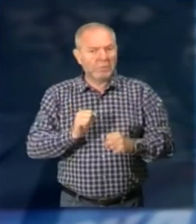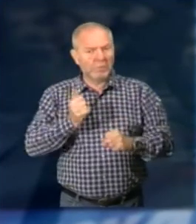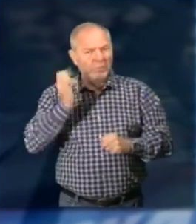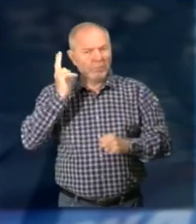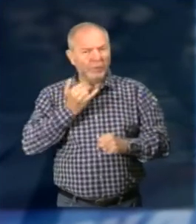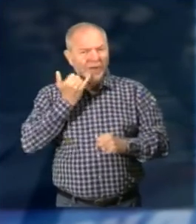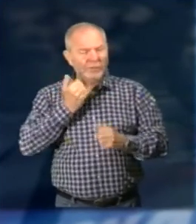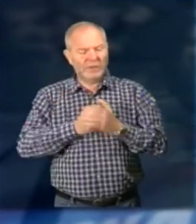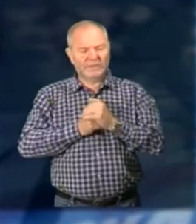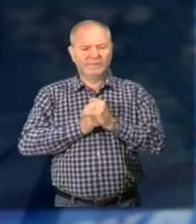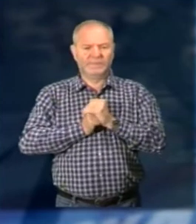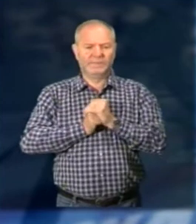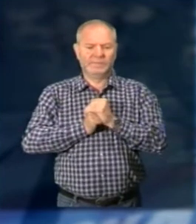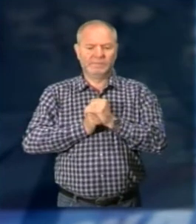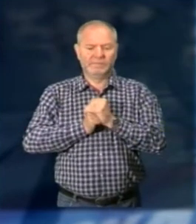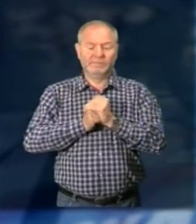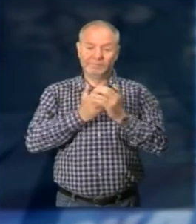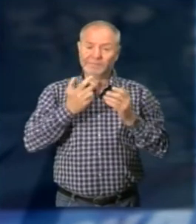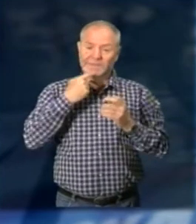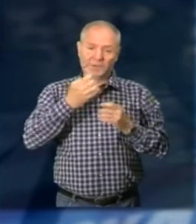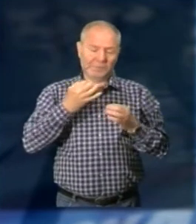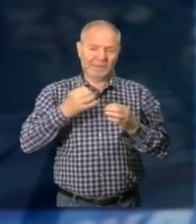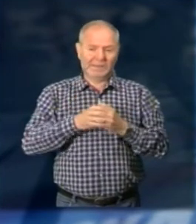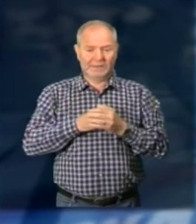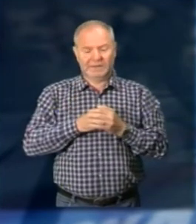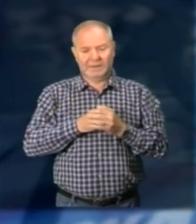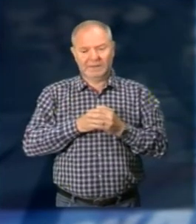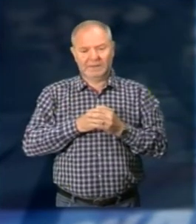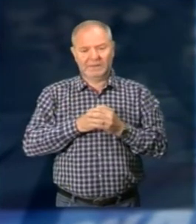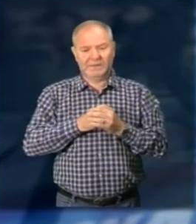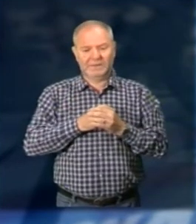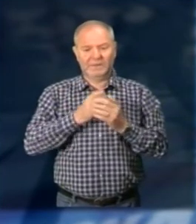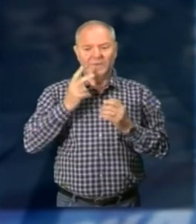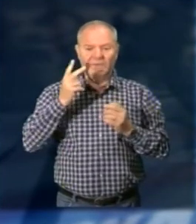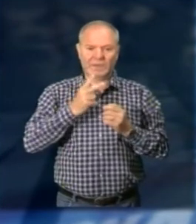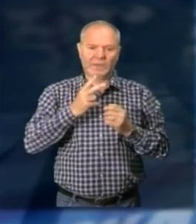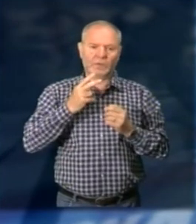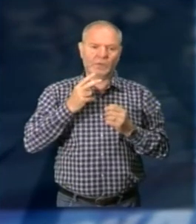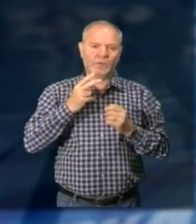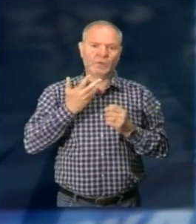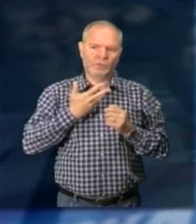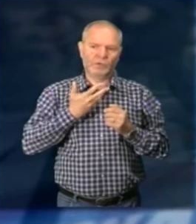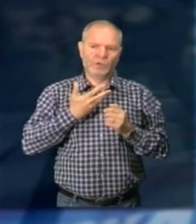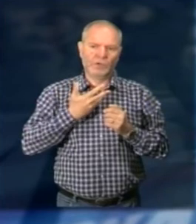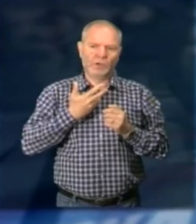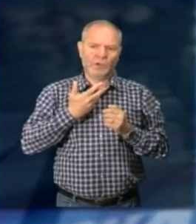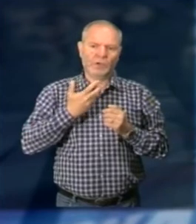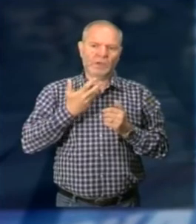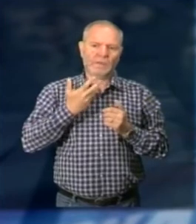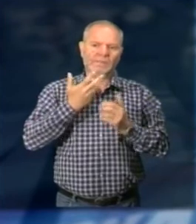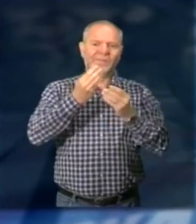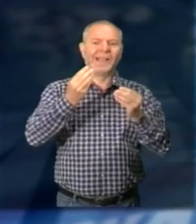più facile Esatto, hai detto bene insomma Poi c'è anche, devo riconoscerlo, il fatto che molti